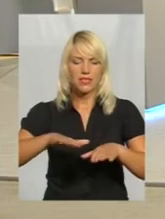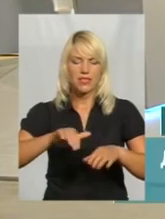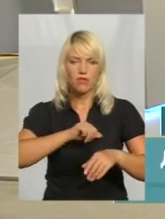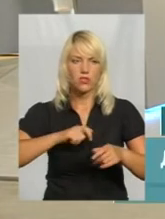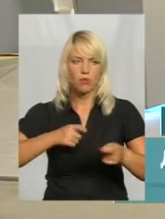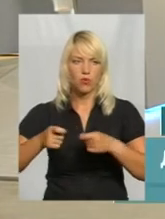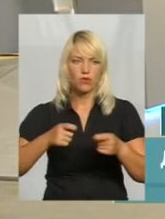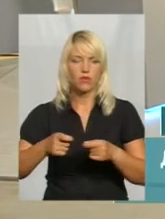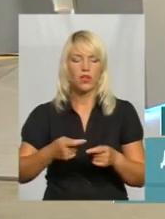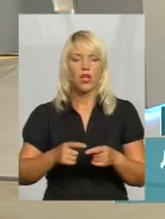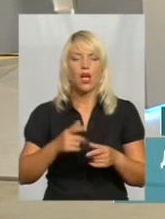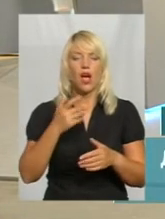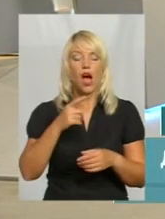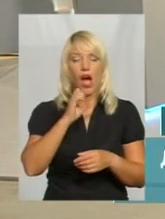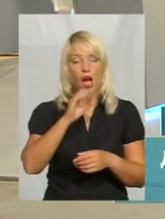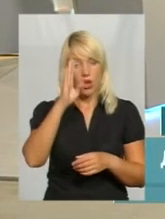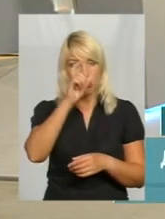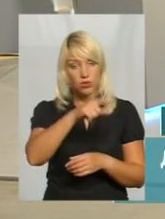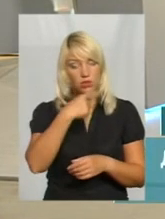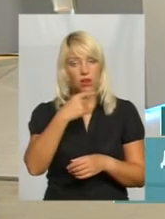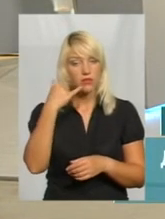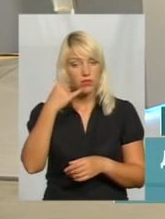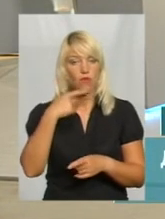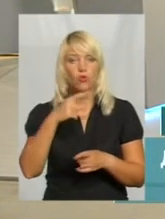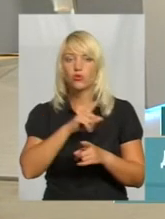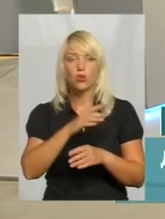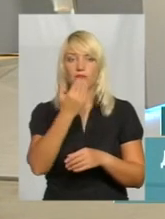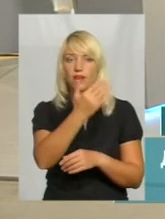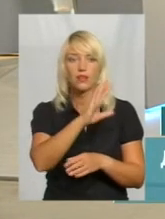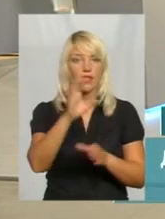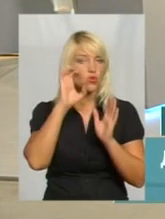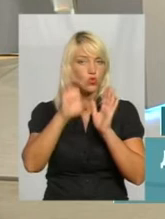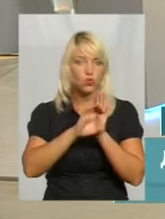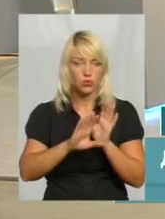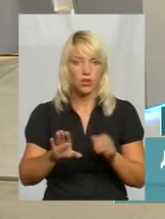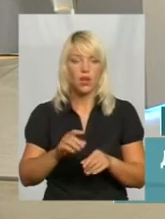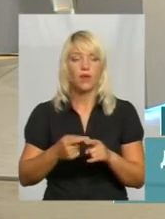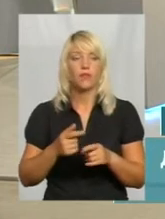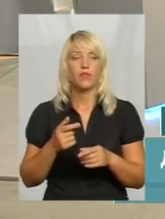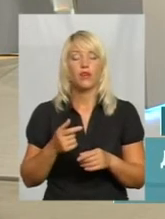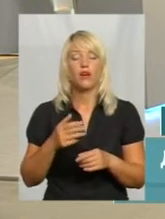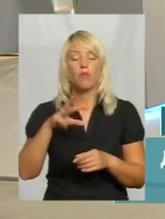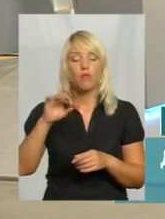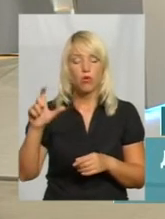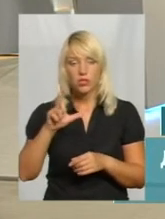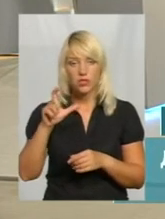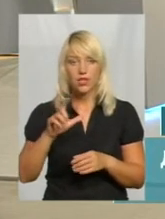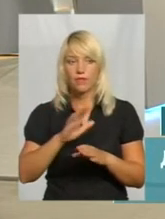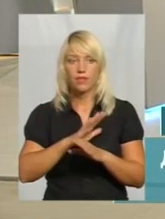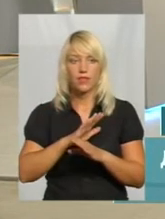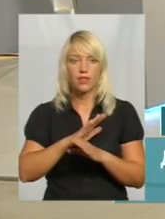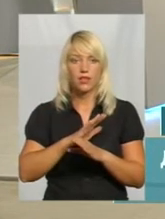каже, що не чують. Що робити в тому випадку, якщо громаду не Якщо громада може утримувати. Я кажу, МОЗ не